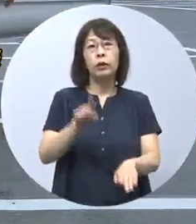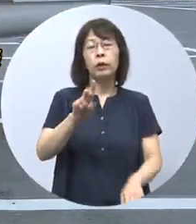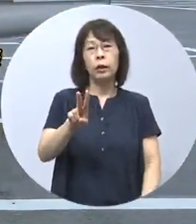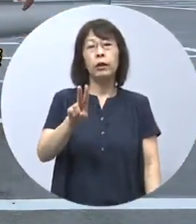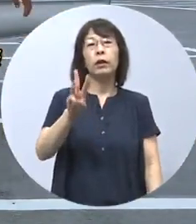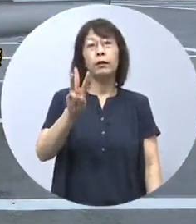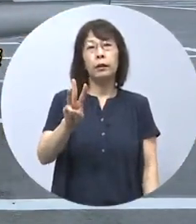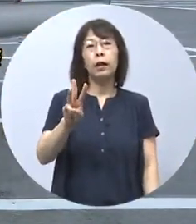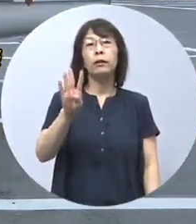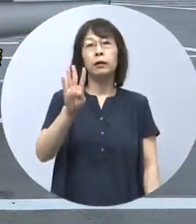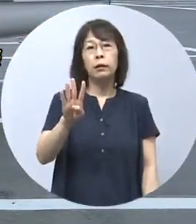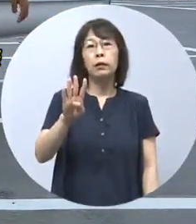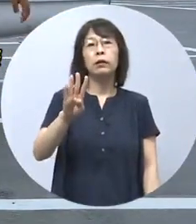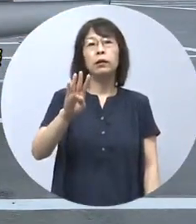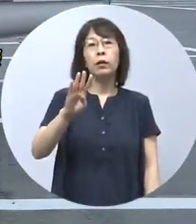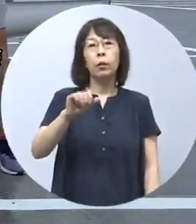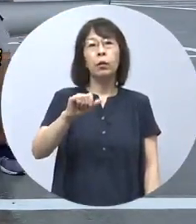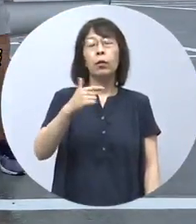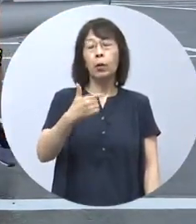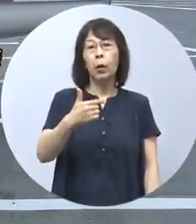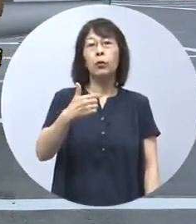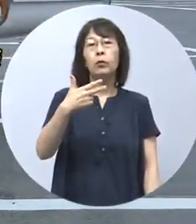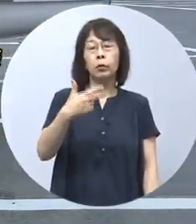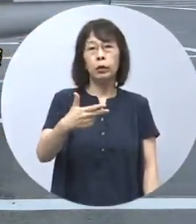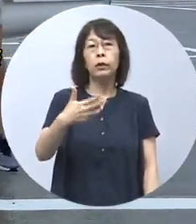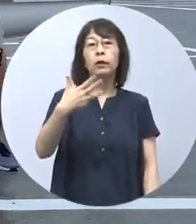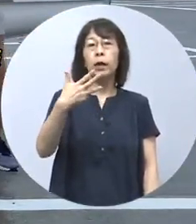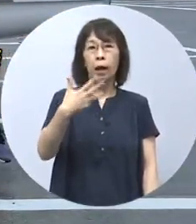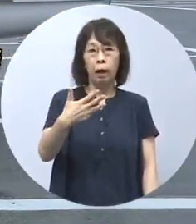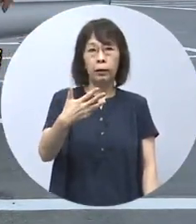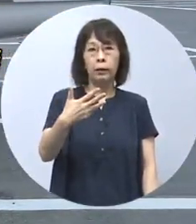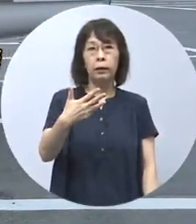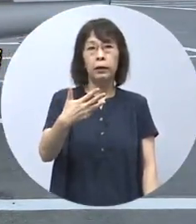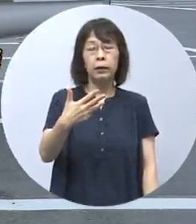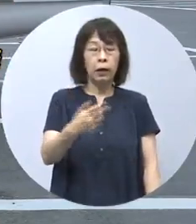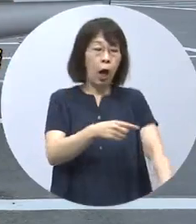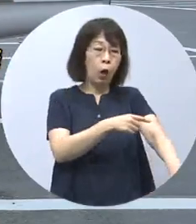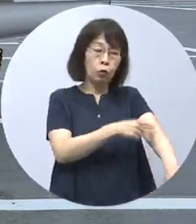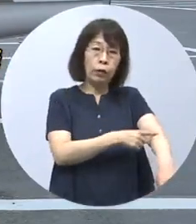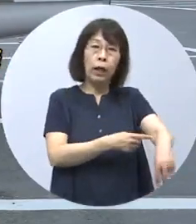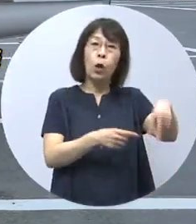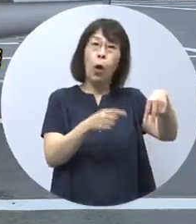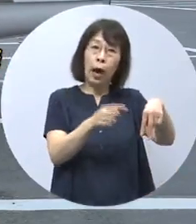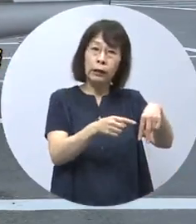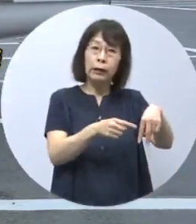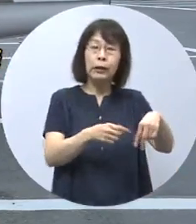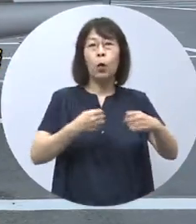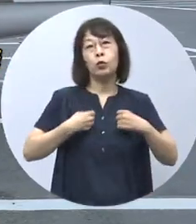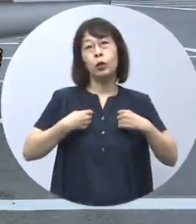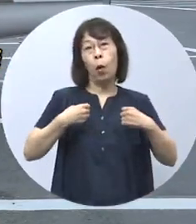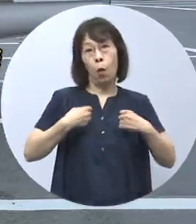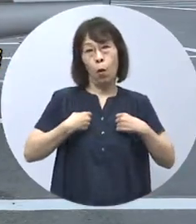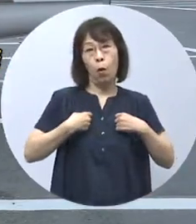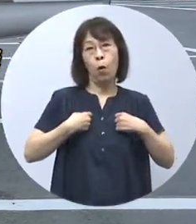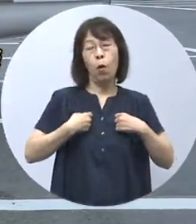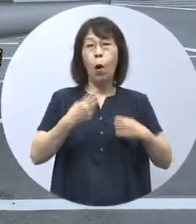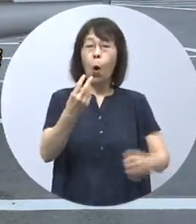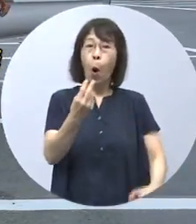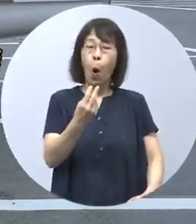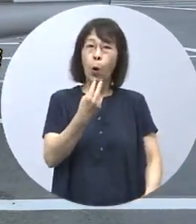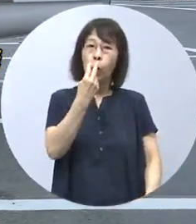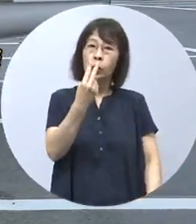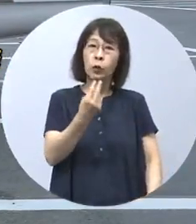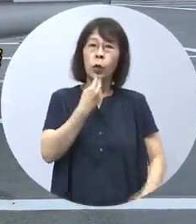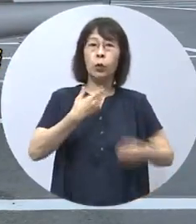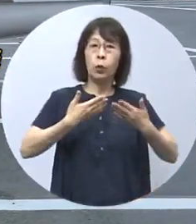る1234567腕と足の運動呼吸を